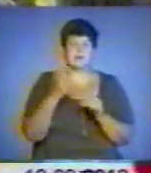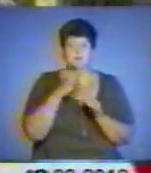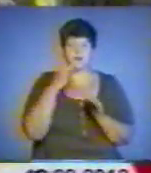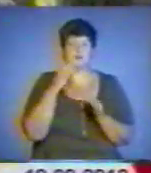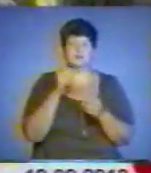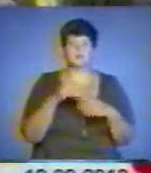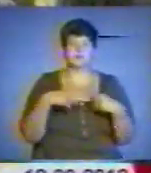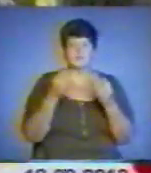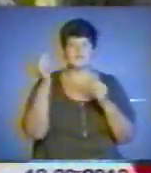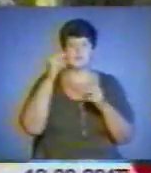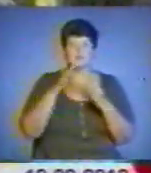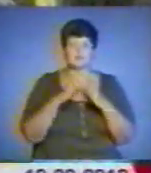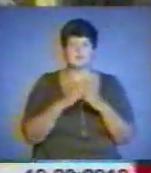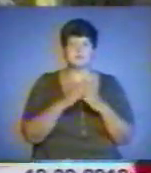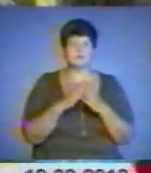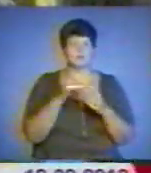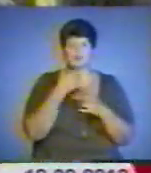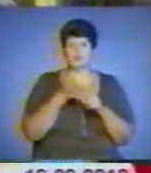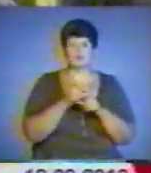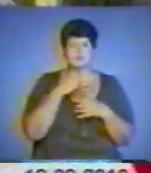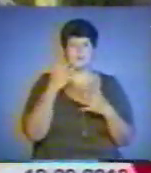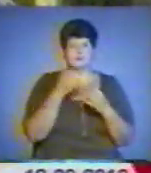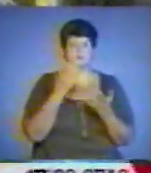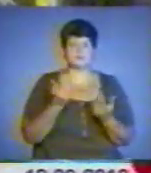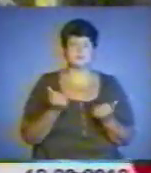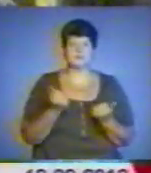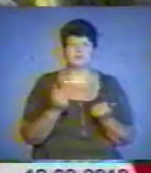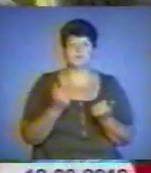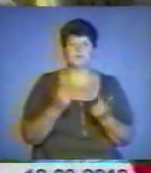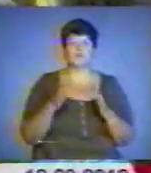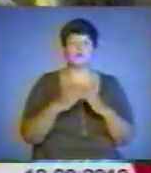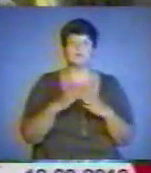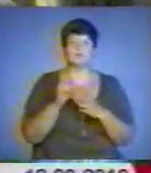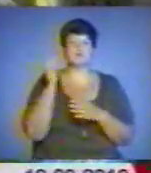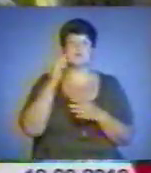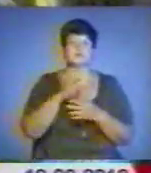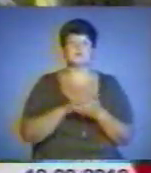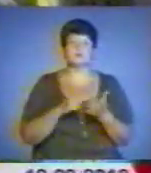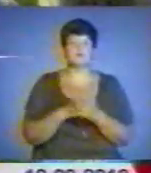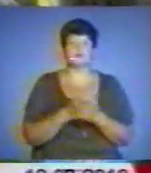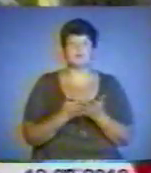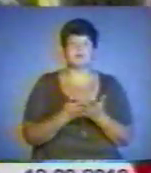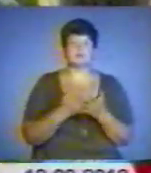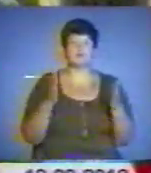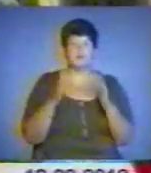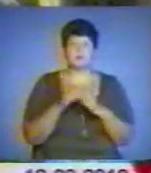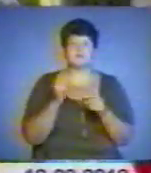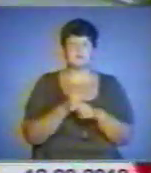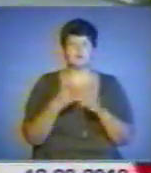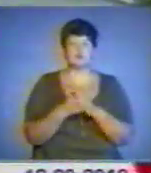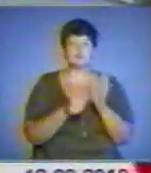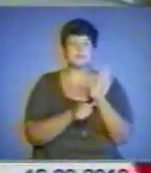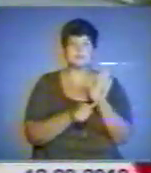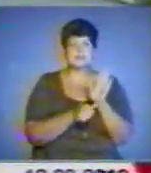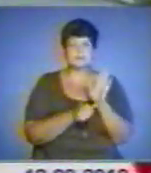вчитися? Дуже багато, скажімо. До якої години ти вчишся додому? Якщо з домашним заданням, то до шосої.